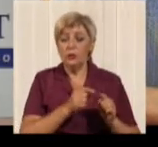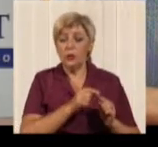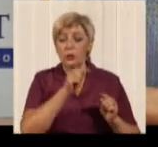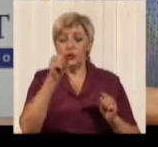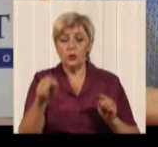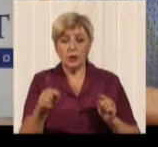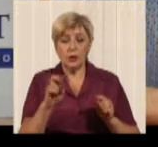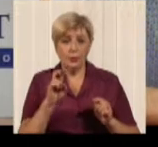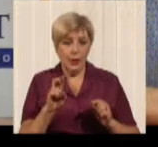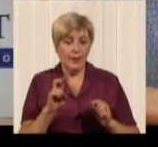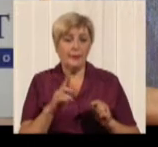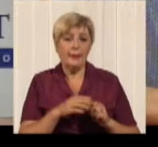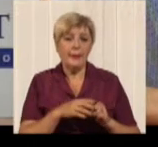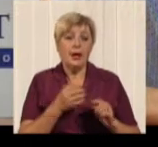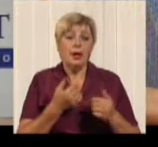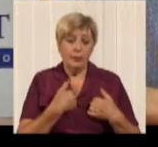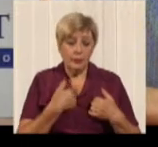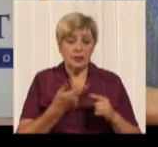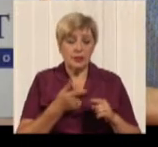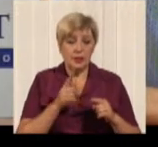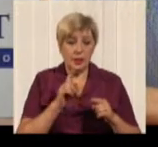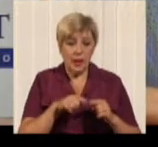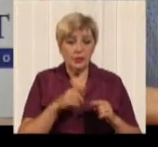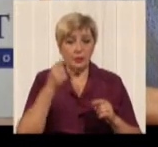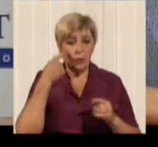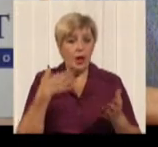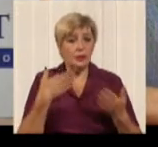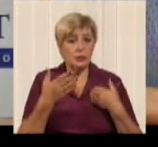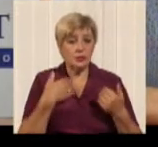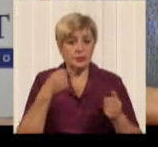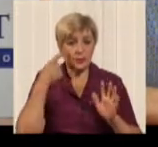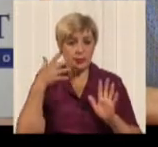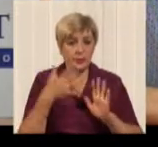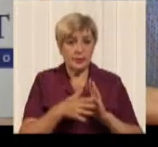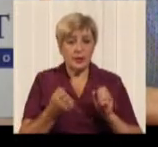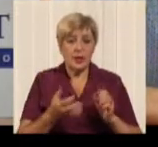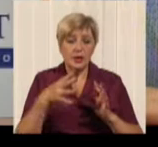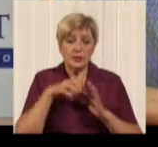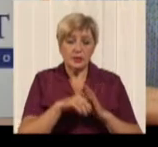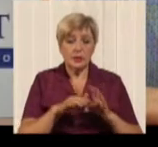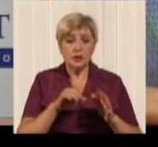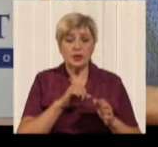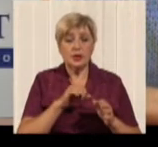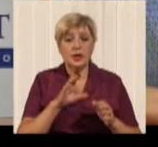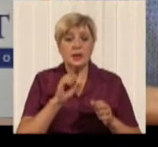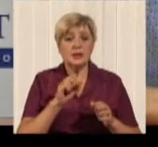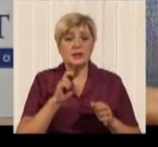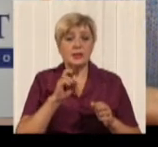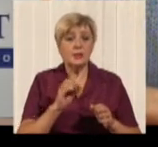Ми це тож, в принципі, з пониманням к цьому відносимо. Тому ми заложили таку ж собі стоїмость проїзні